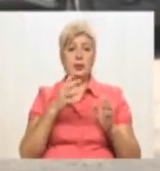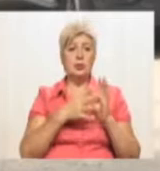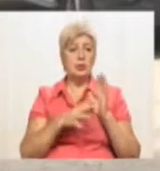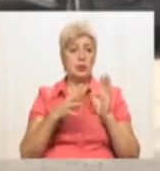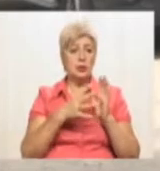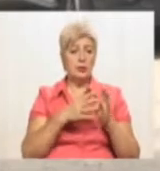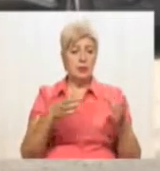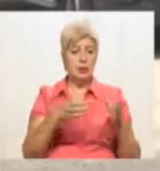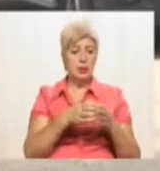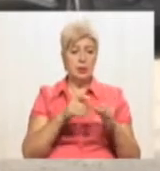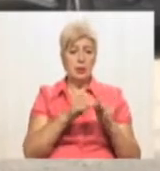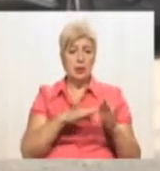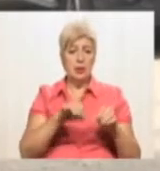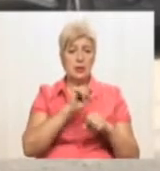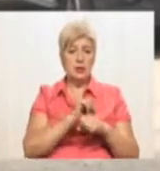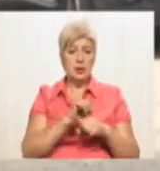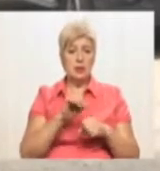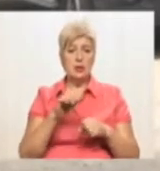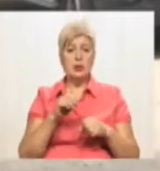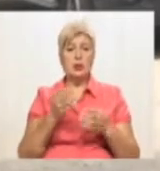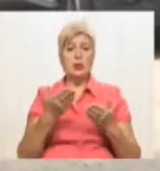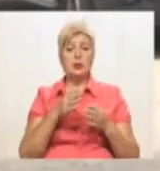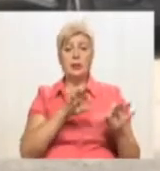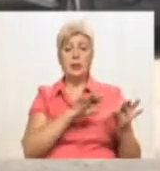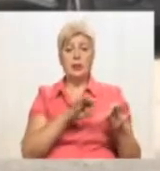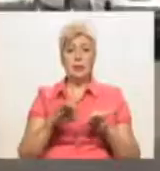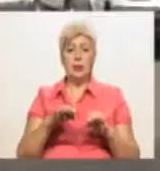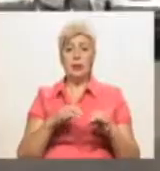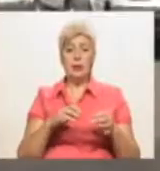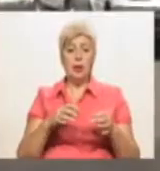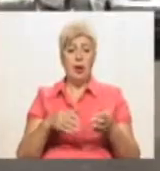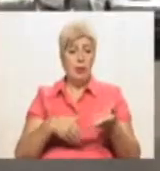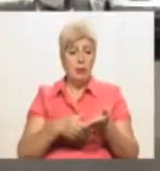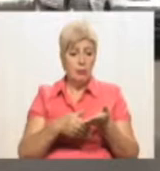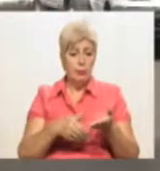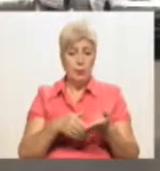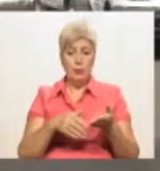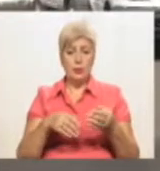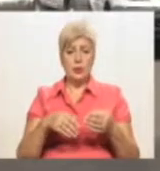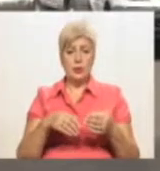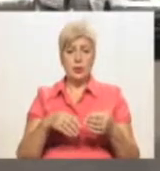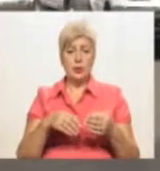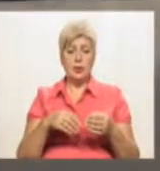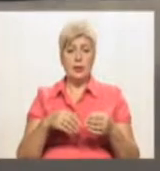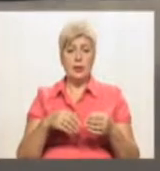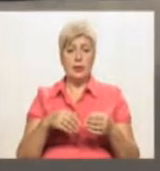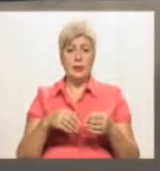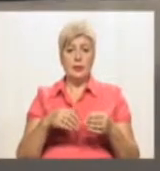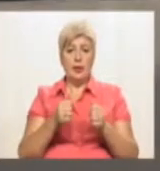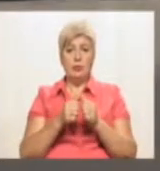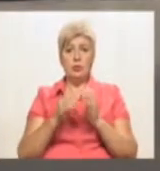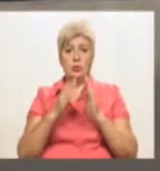де приїхали оказывати допомогу возле дому з чоловіку.